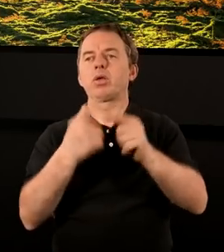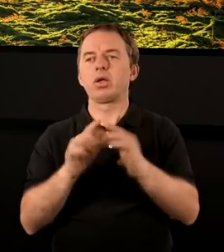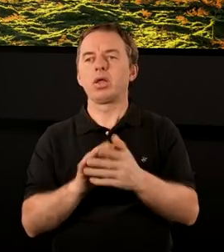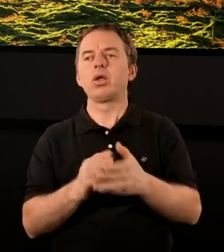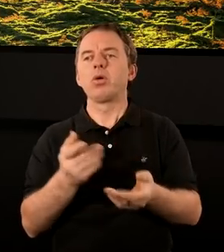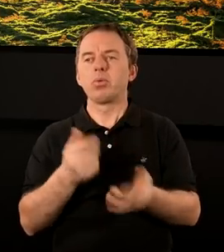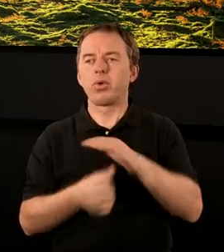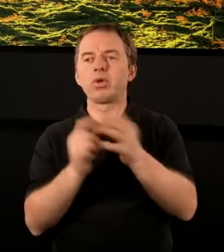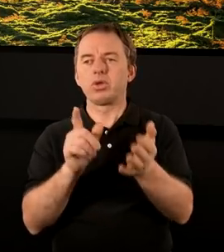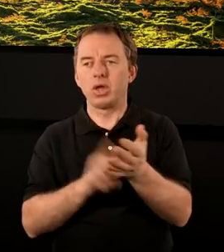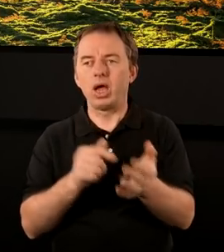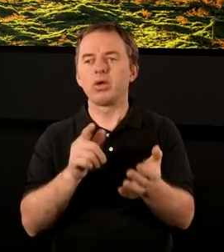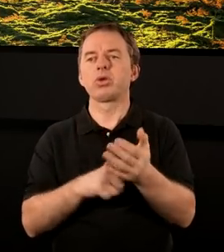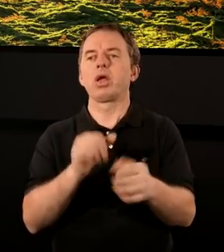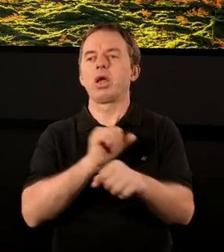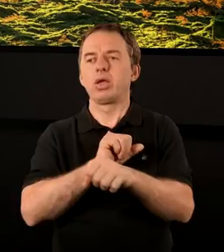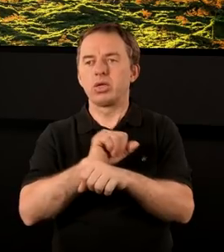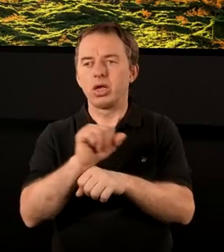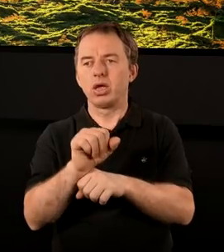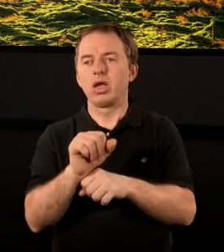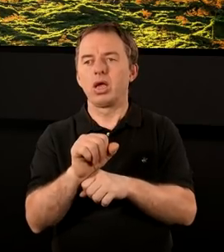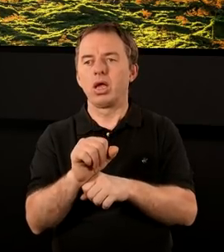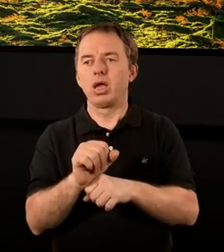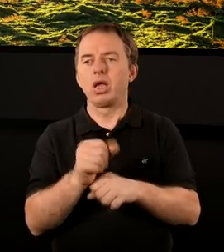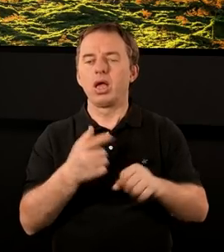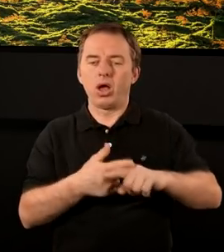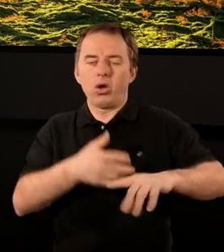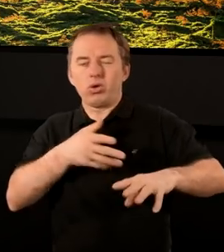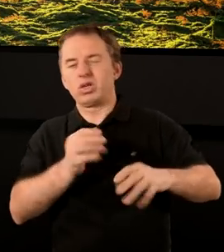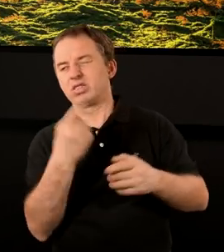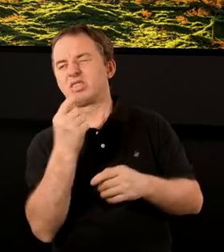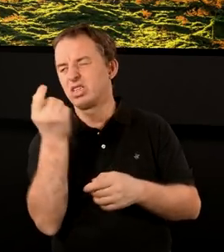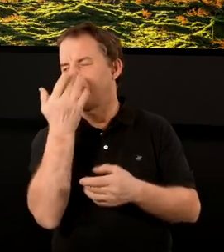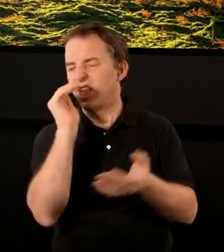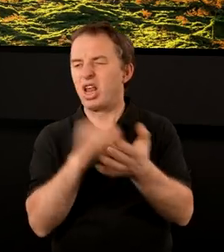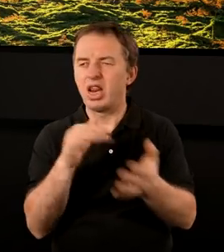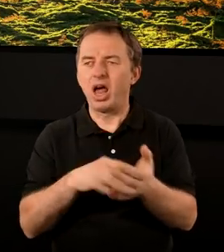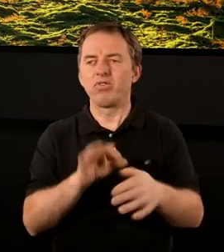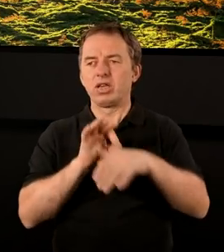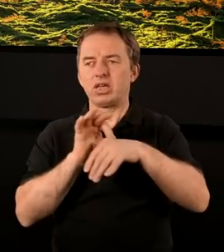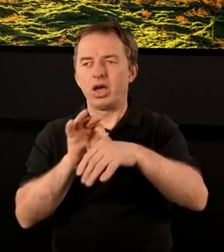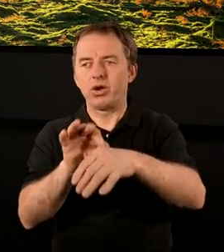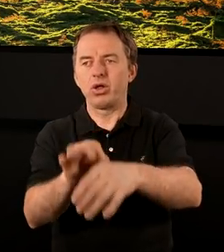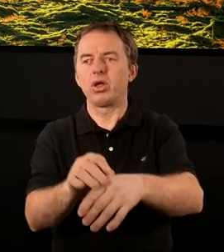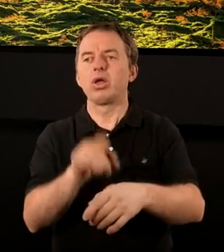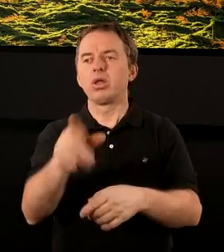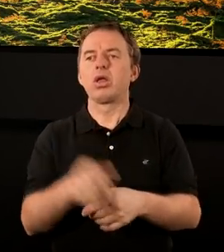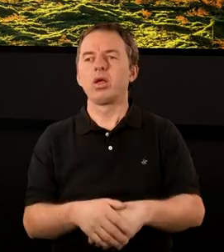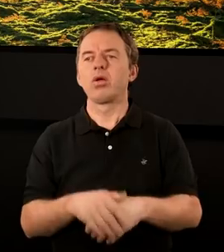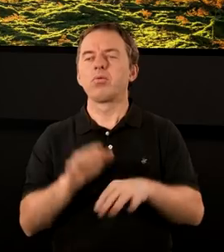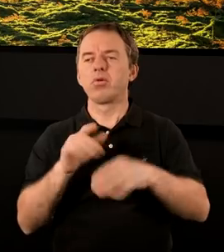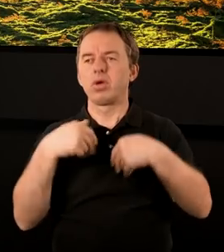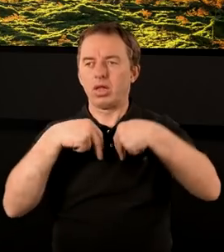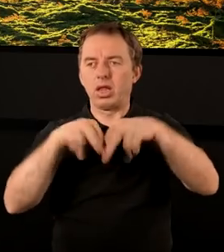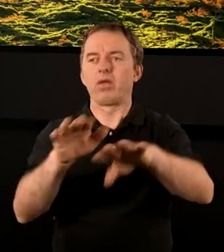kościoła, bo na przywódcach najczęściej jest to ostrze nienawiści i prześladowań skierowane. Ale oni są w